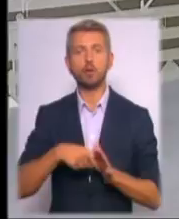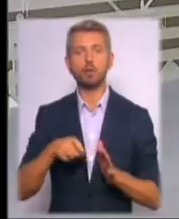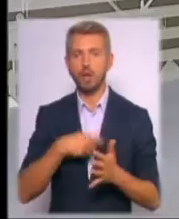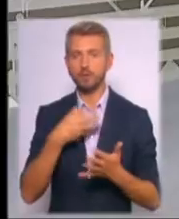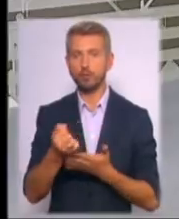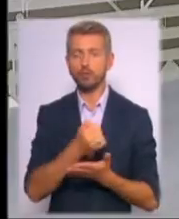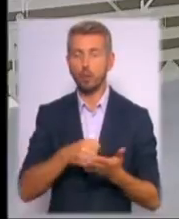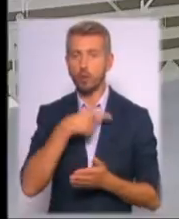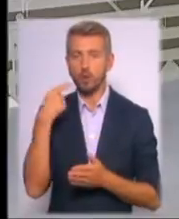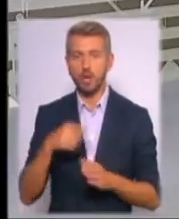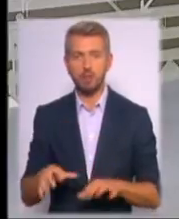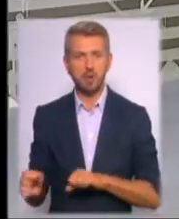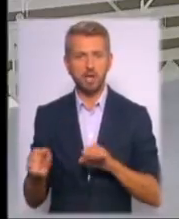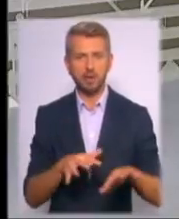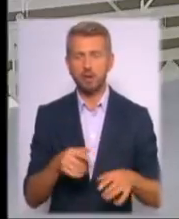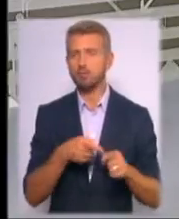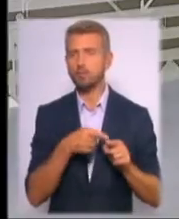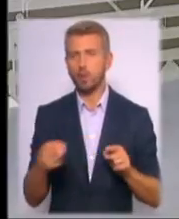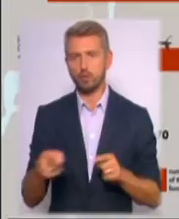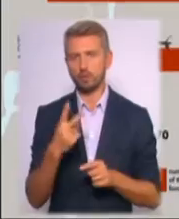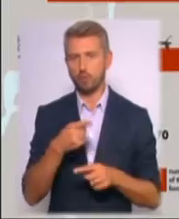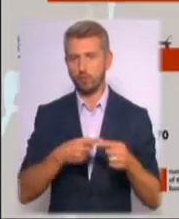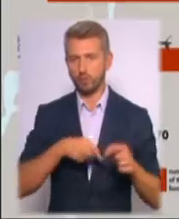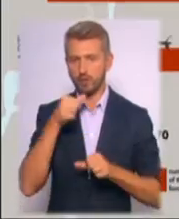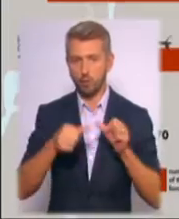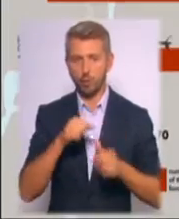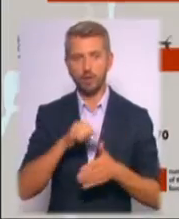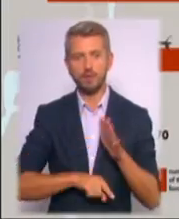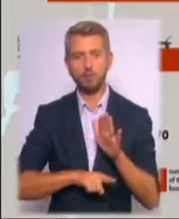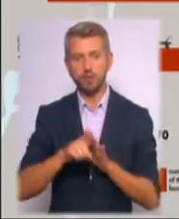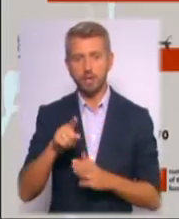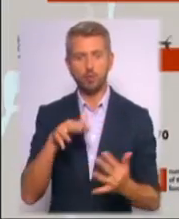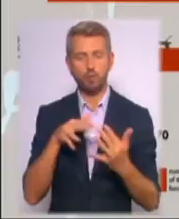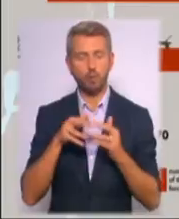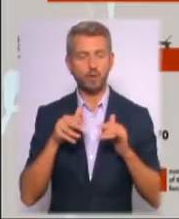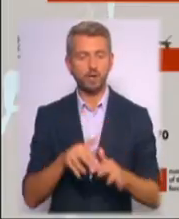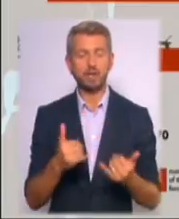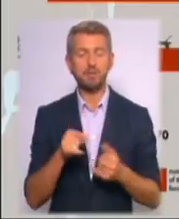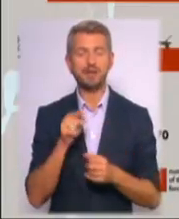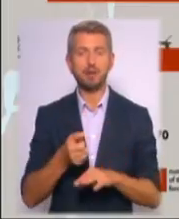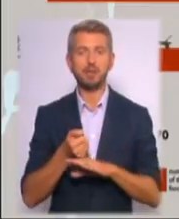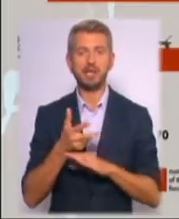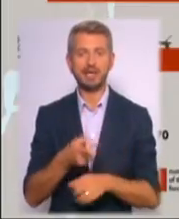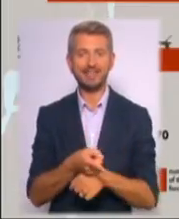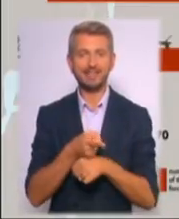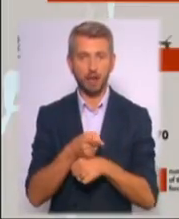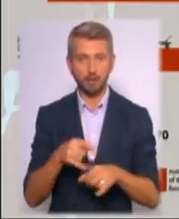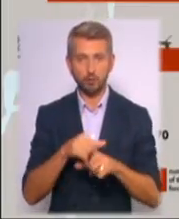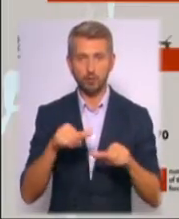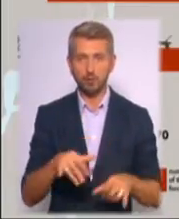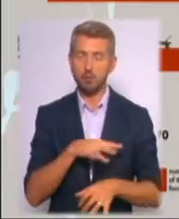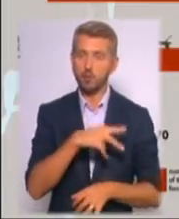перекидали протягом 2,5 років від початку бойових дій. Тепер там кількість танків зросла з 30 до 600